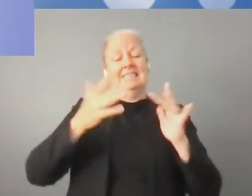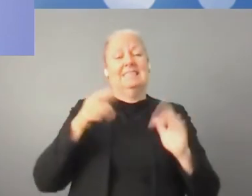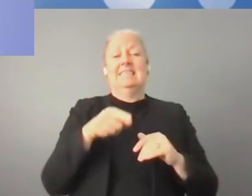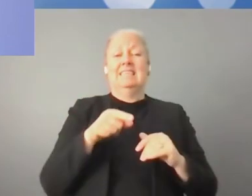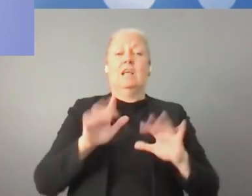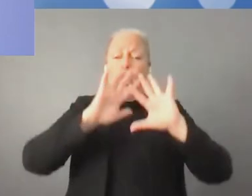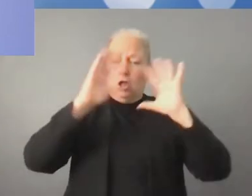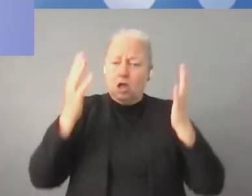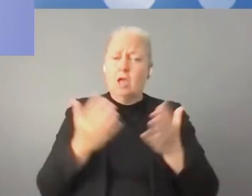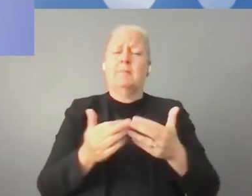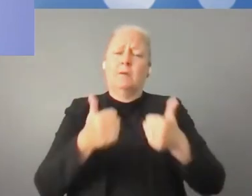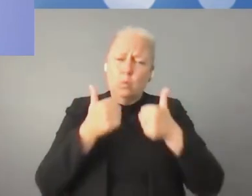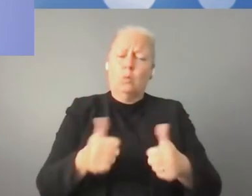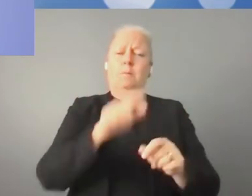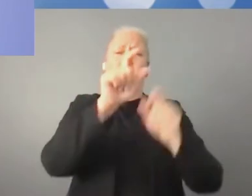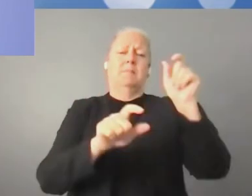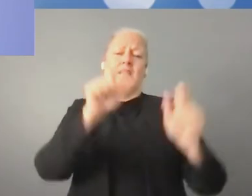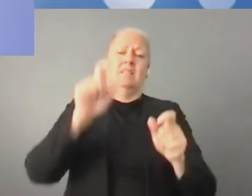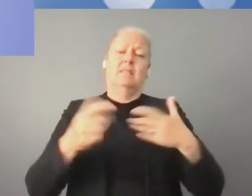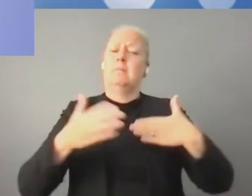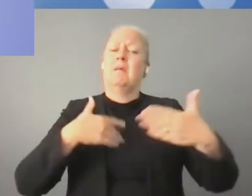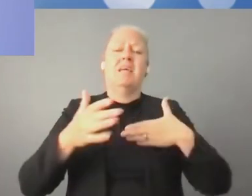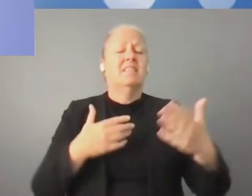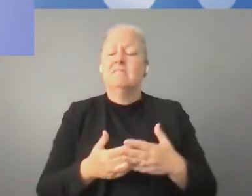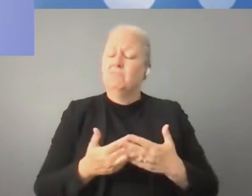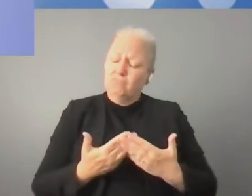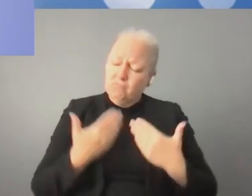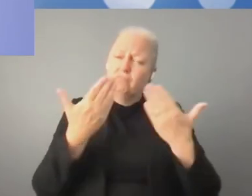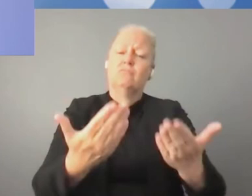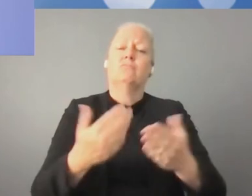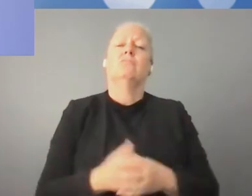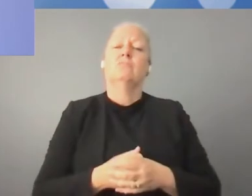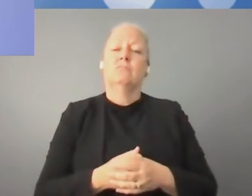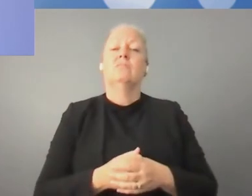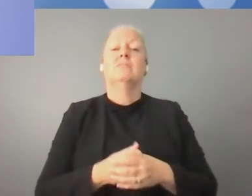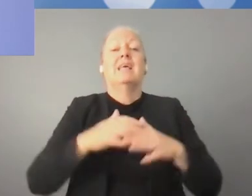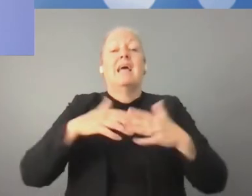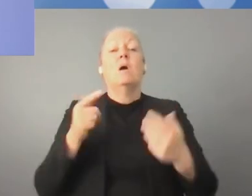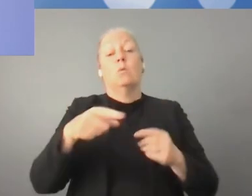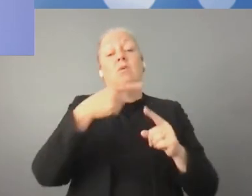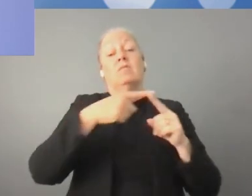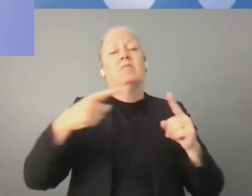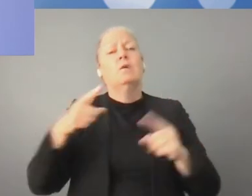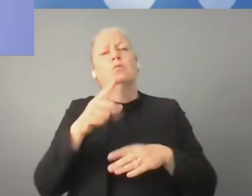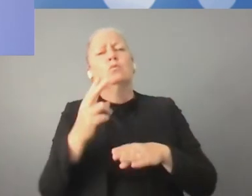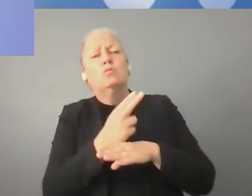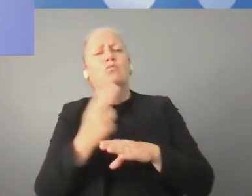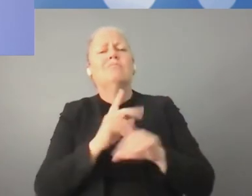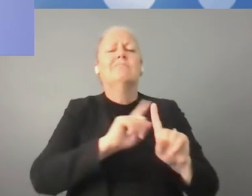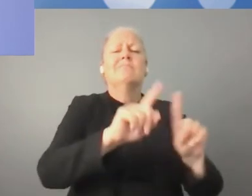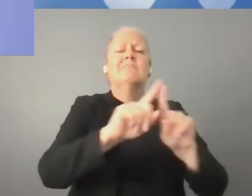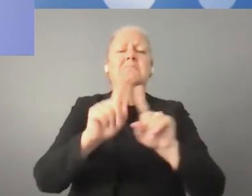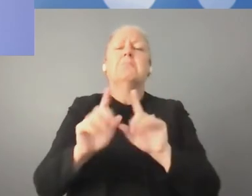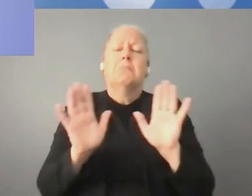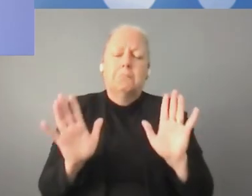poprawy globalnej łączności, na rzecz niepozostawiania nikogo w tyle. Chcemy